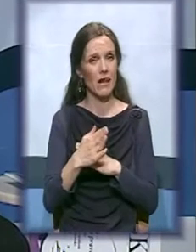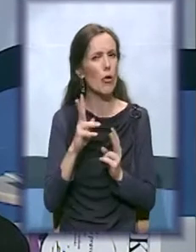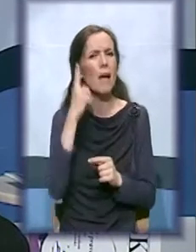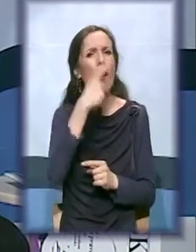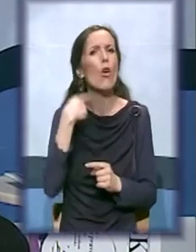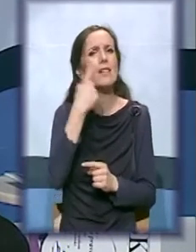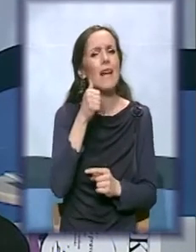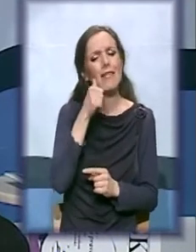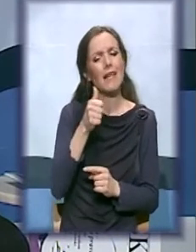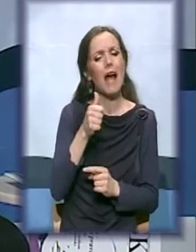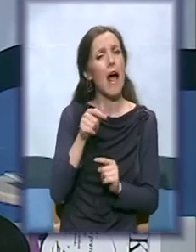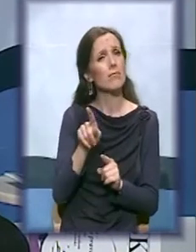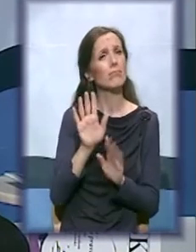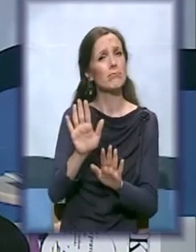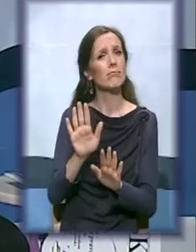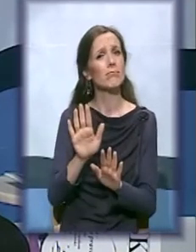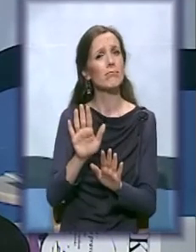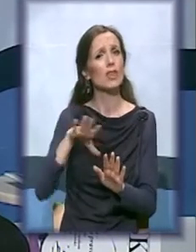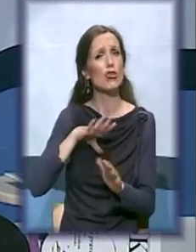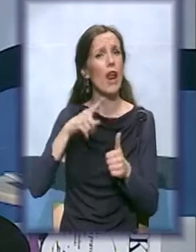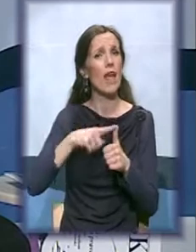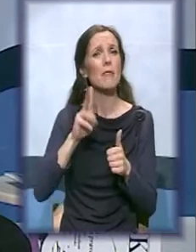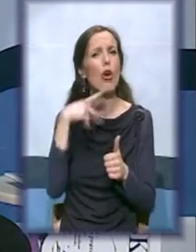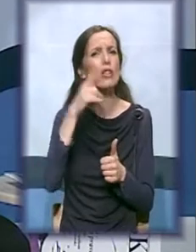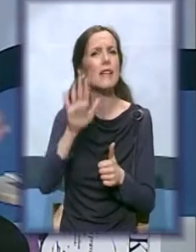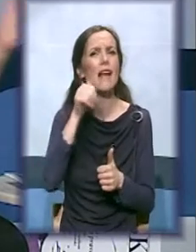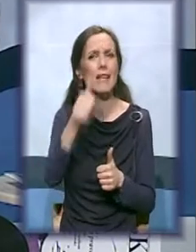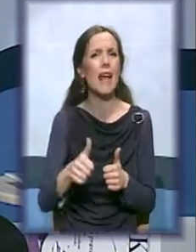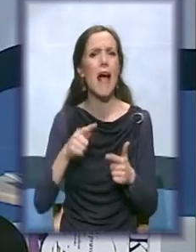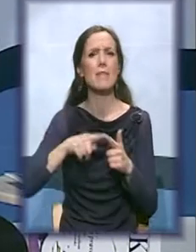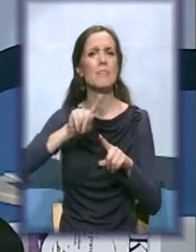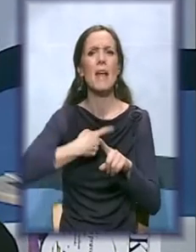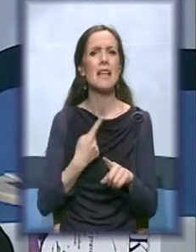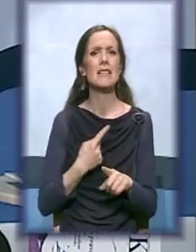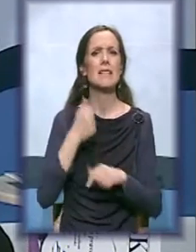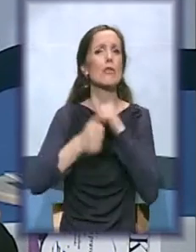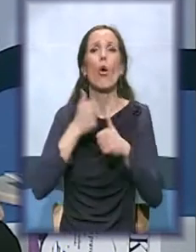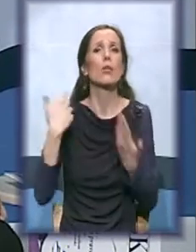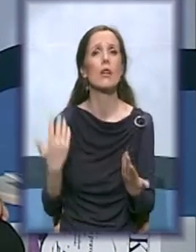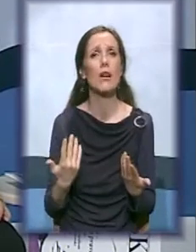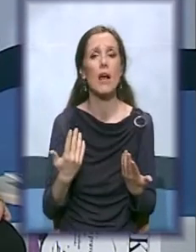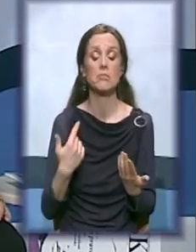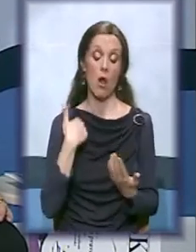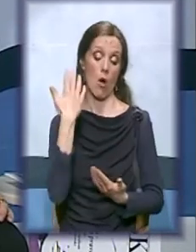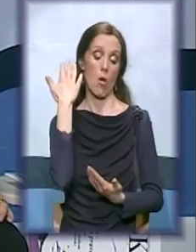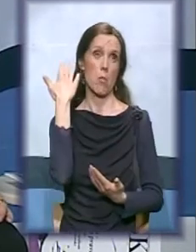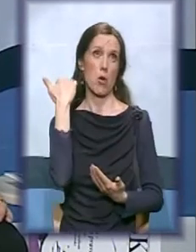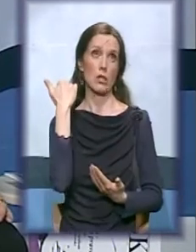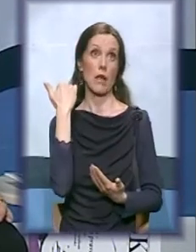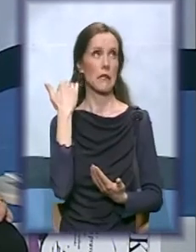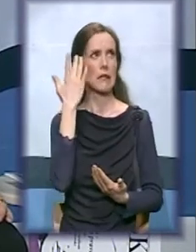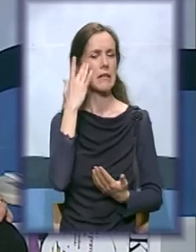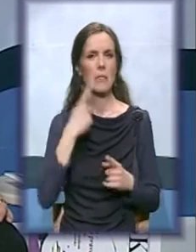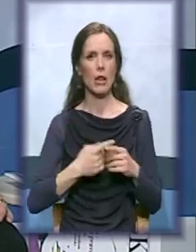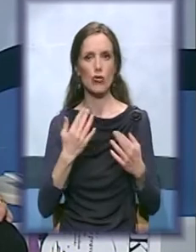dan, nedelja, mesec i godina? Upravo zadnjih, ja ne znam koliko već, ali rekla bih da je ovo